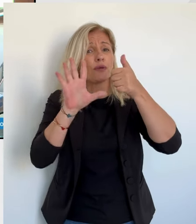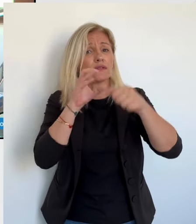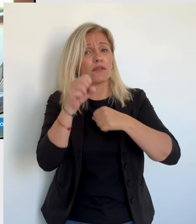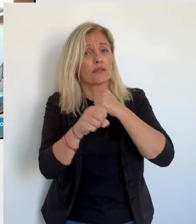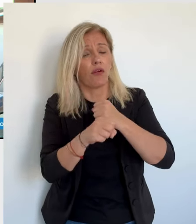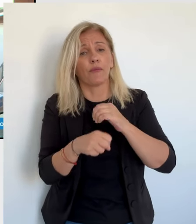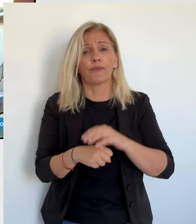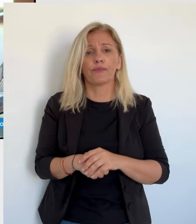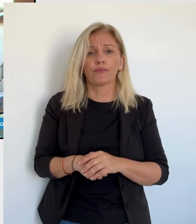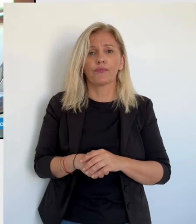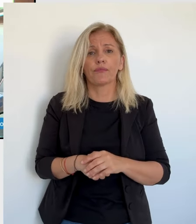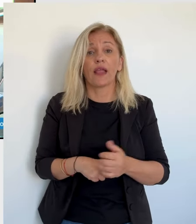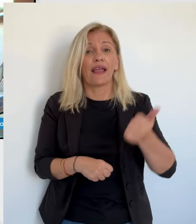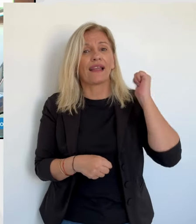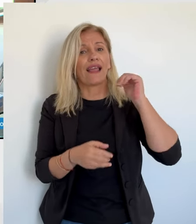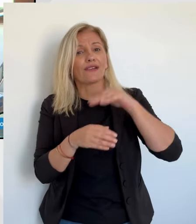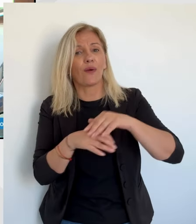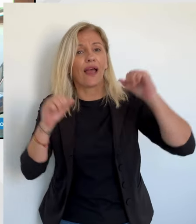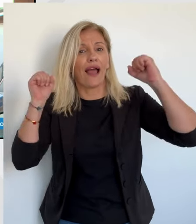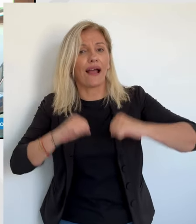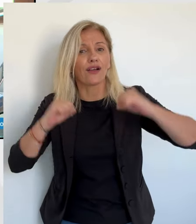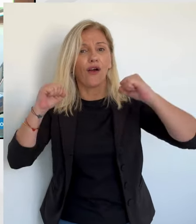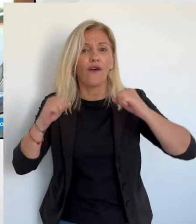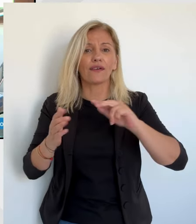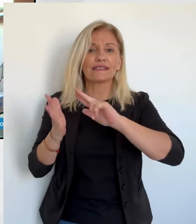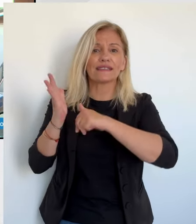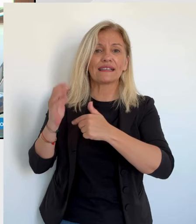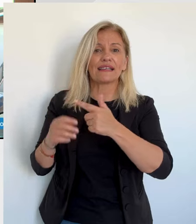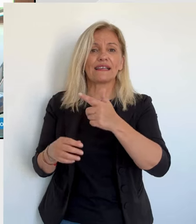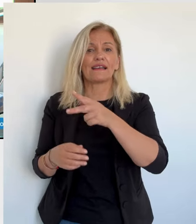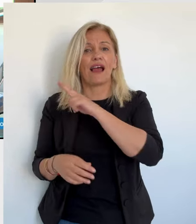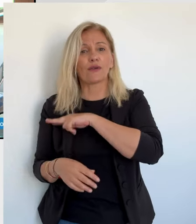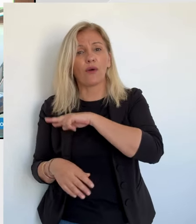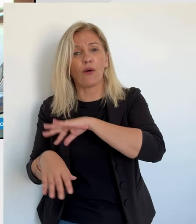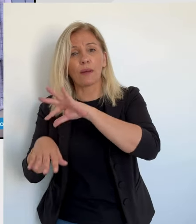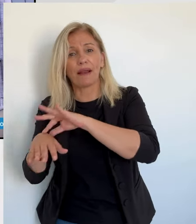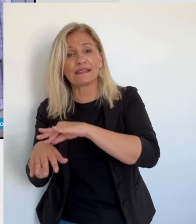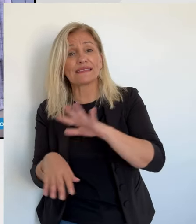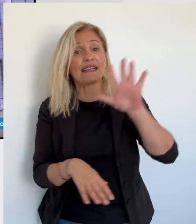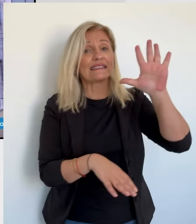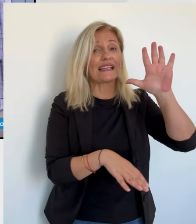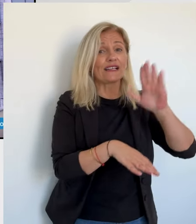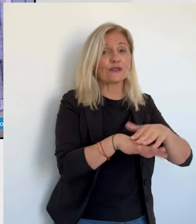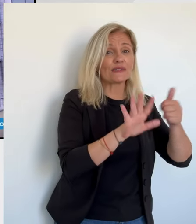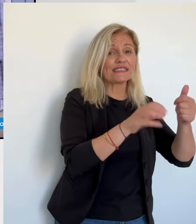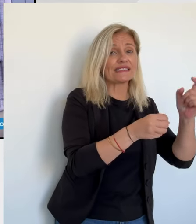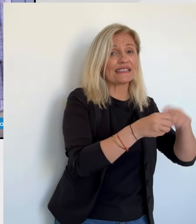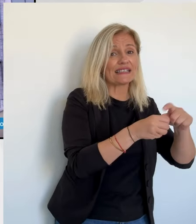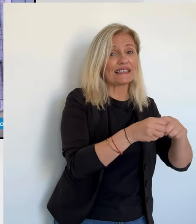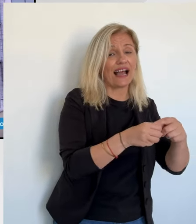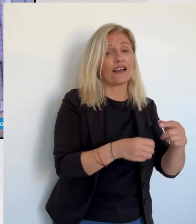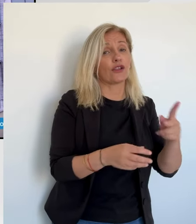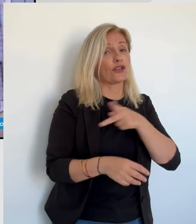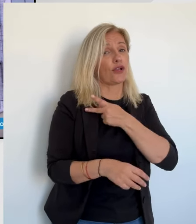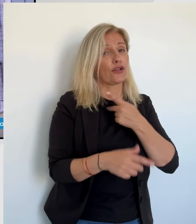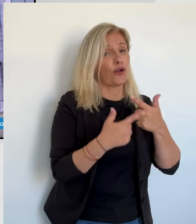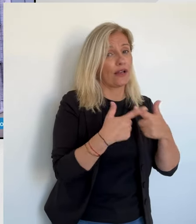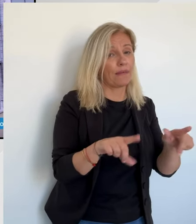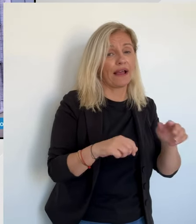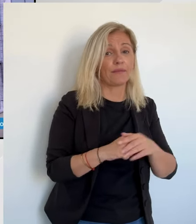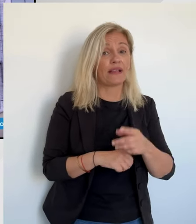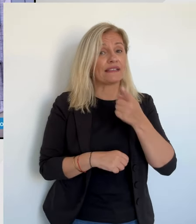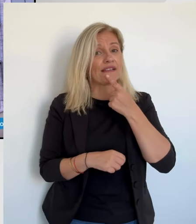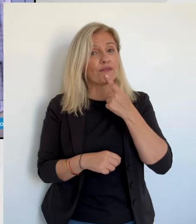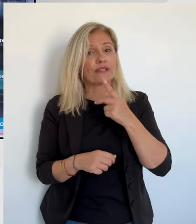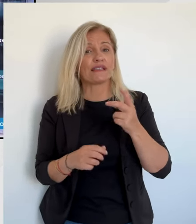qu'on ait une démographie médicale qui est visite, on a quand même plus de 40% des médecins qui sont âgés de plus de 60 ans. Hier soir, la convention médicale signée entre l'assurance